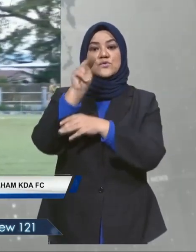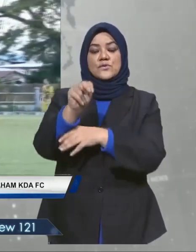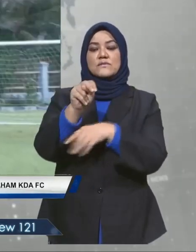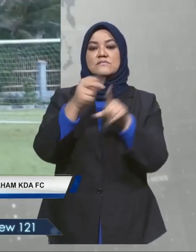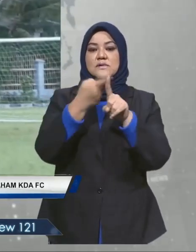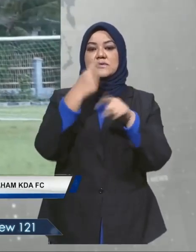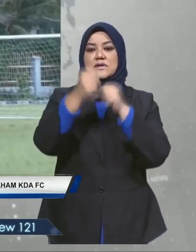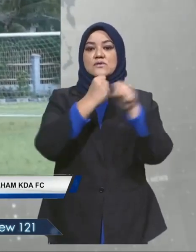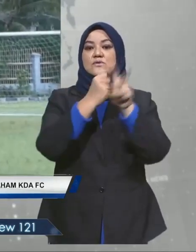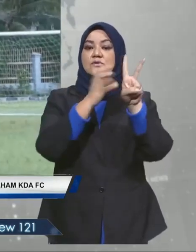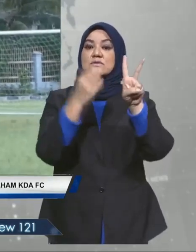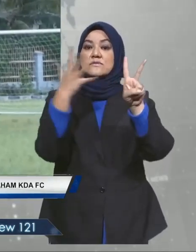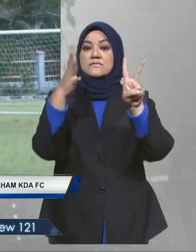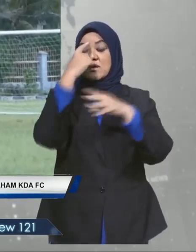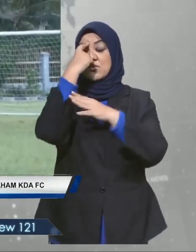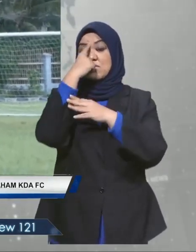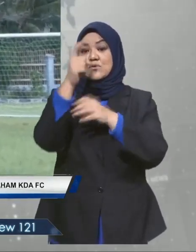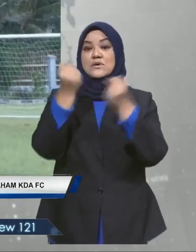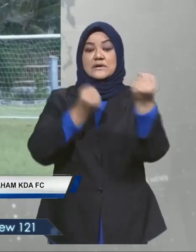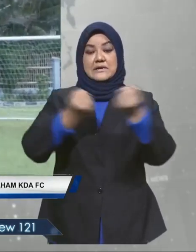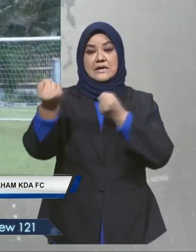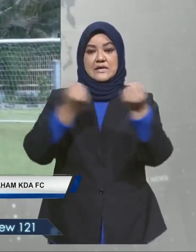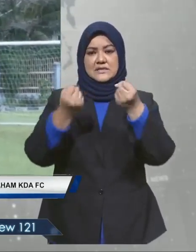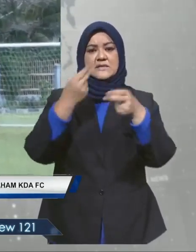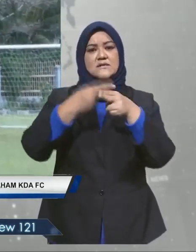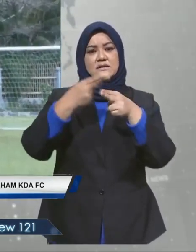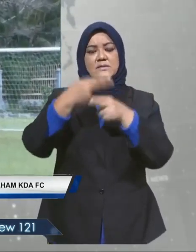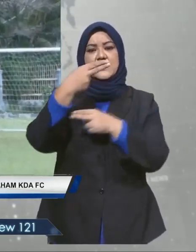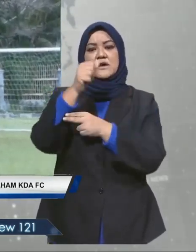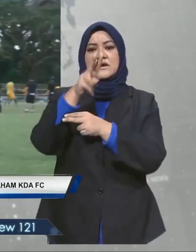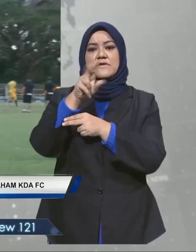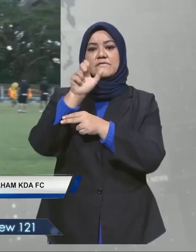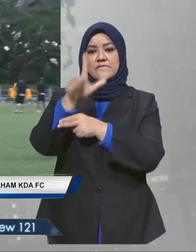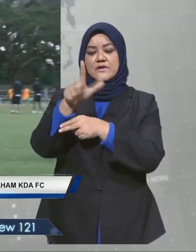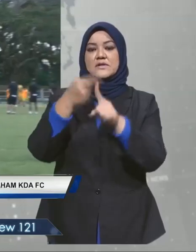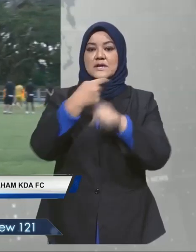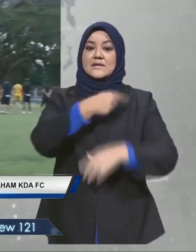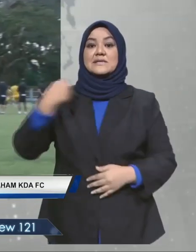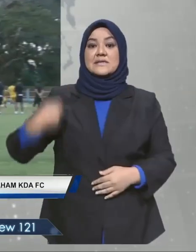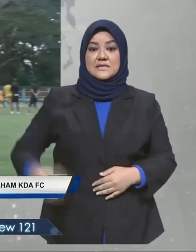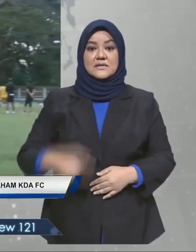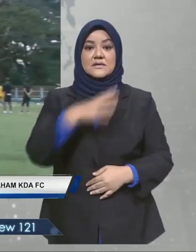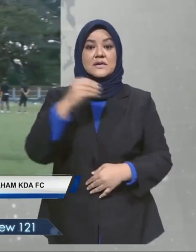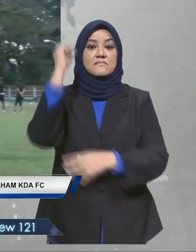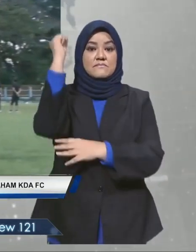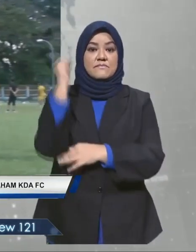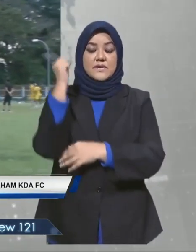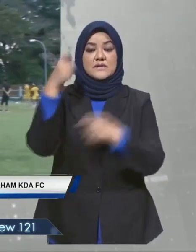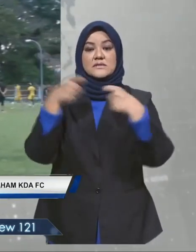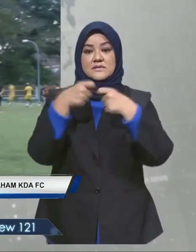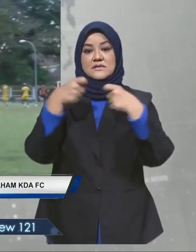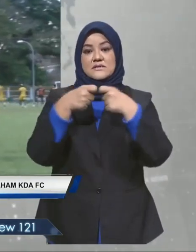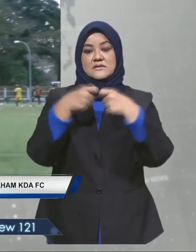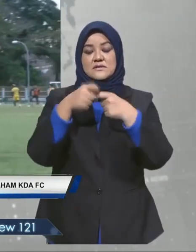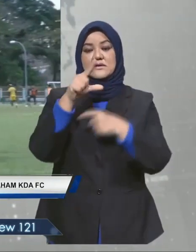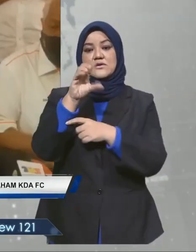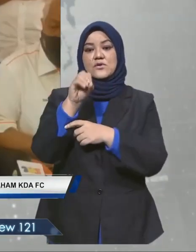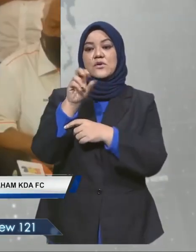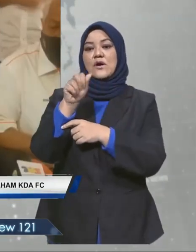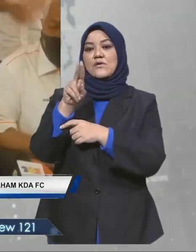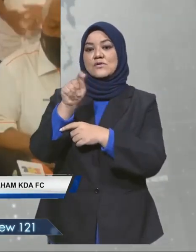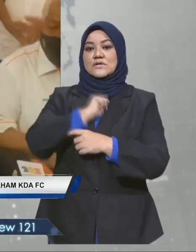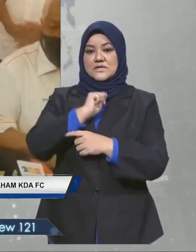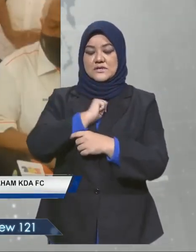2015 bagi mengeluarkan kenderaan jenama seperti Havel dan Bokward dari China serta bas elektrik jenama Go Auto sendiri.